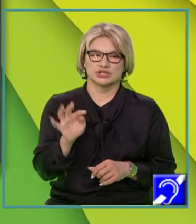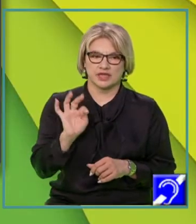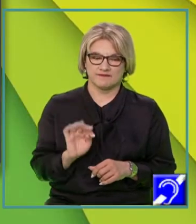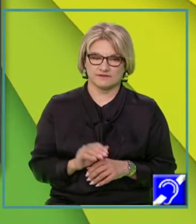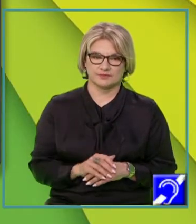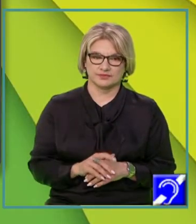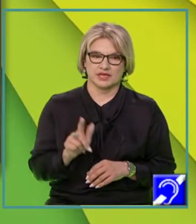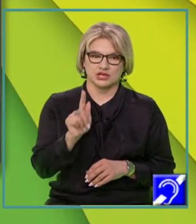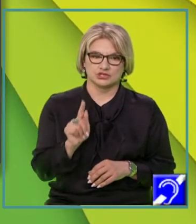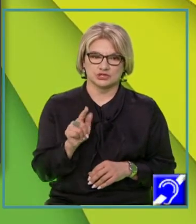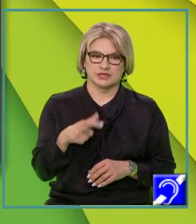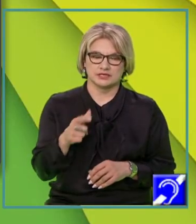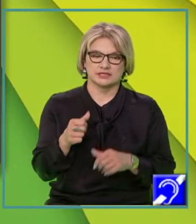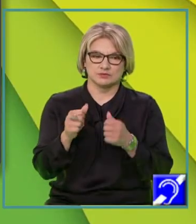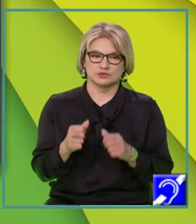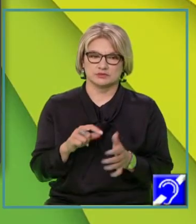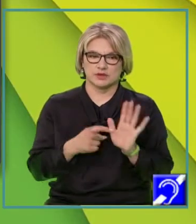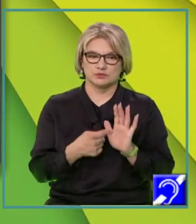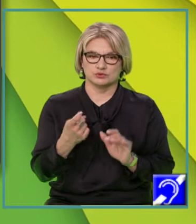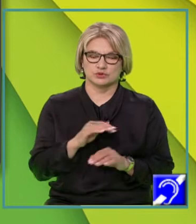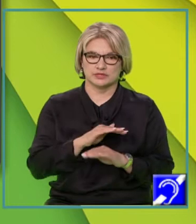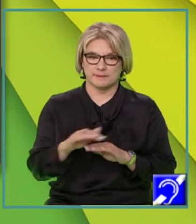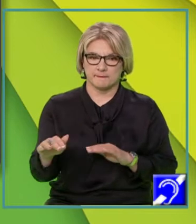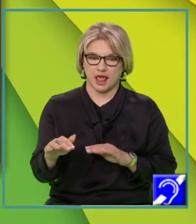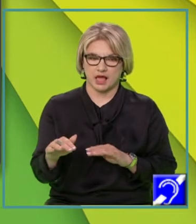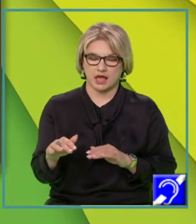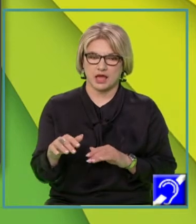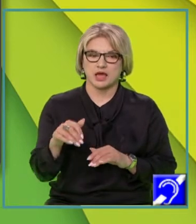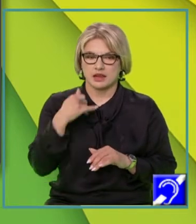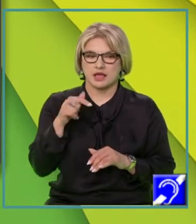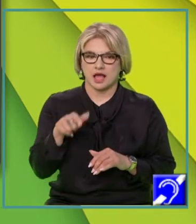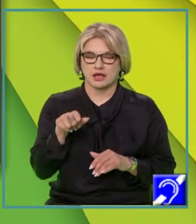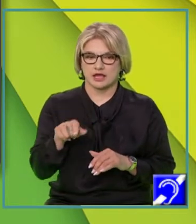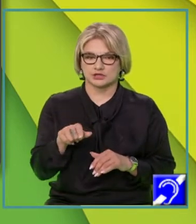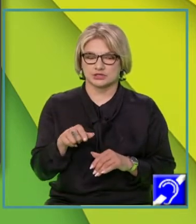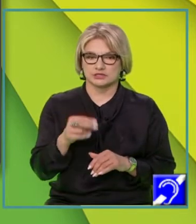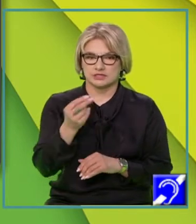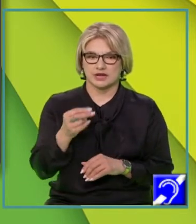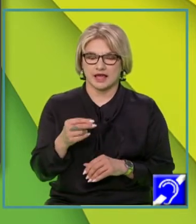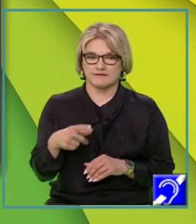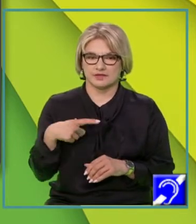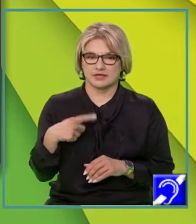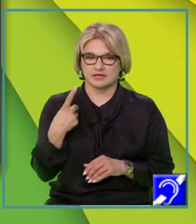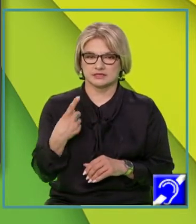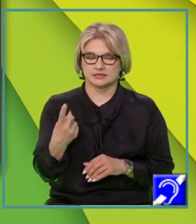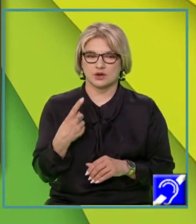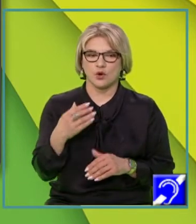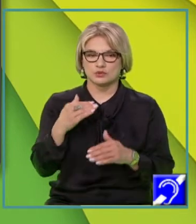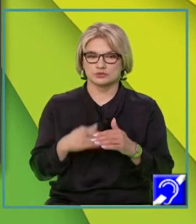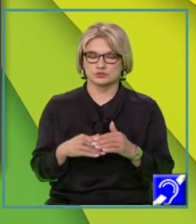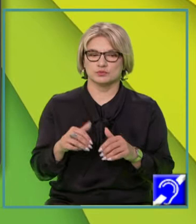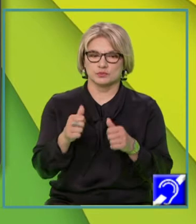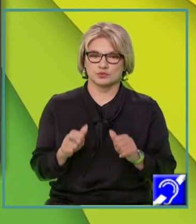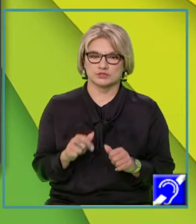Și este mulțimea punctelor din plan, care, de fapt, acest grafic reprezintă o submulțime a